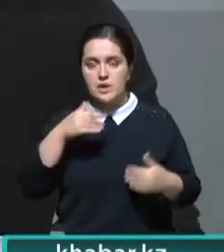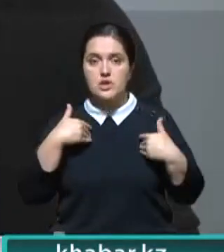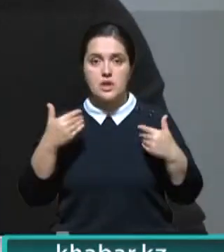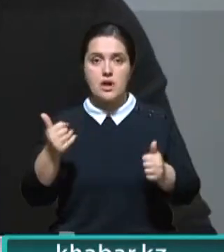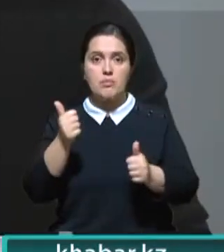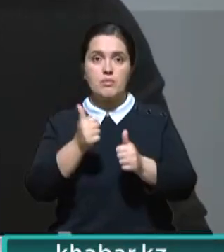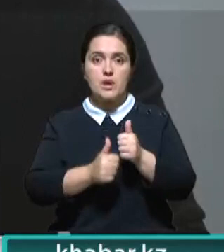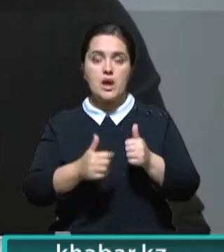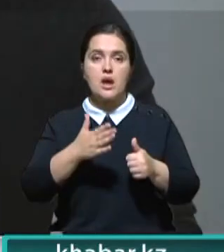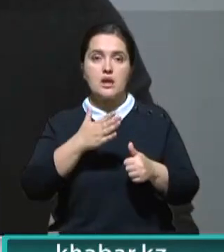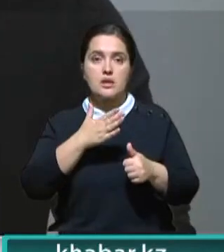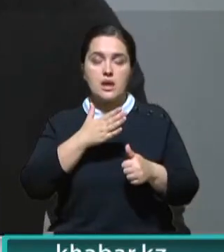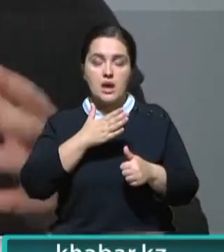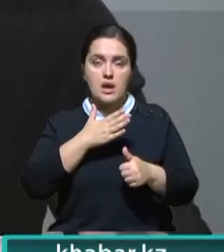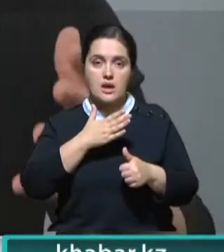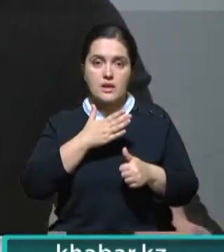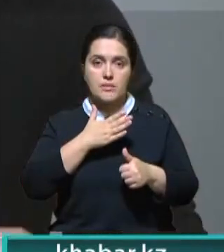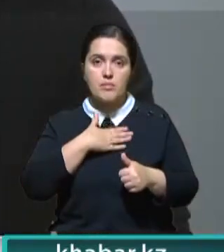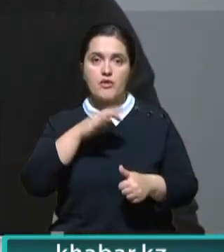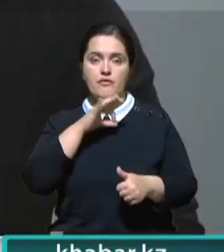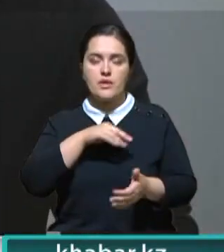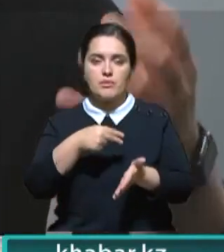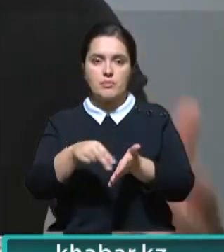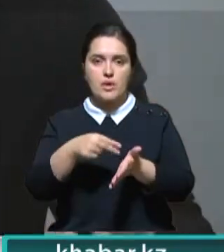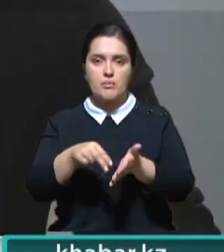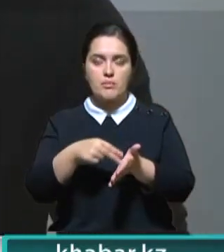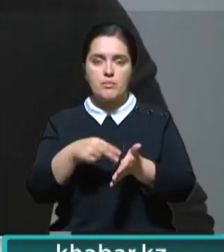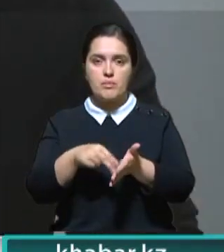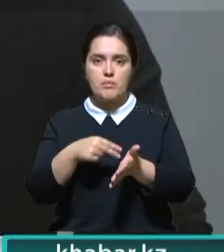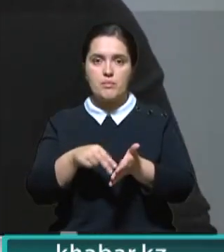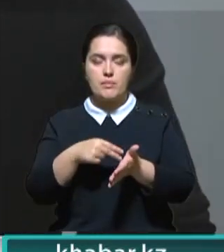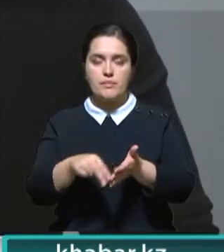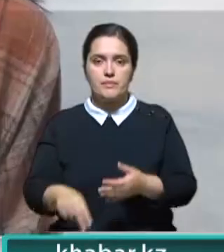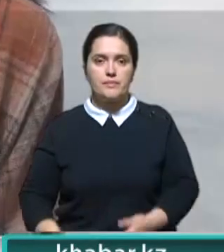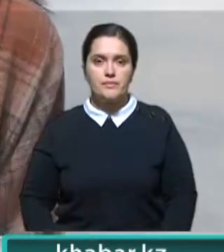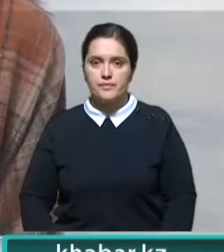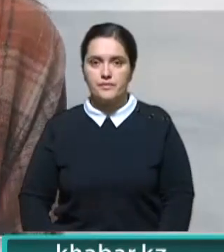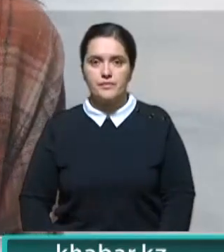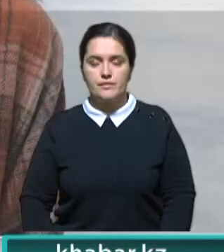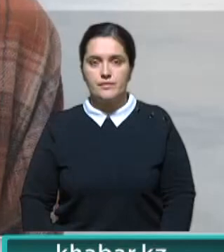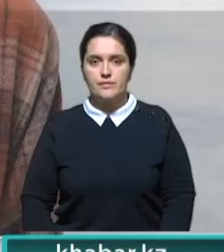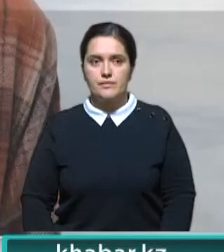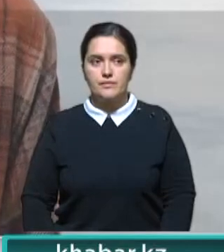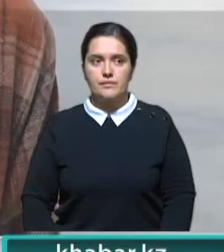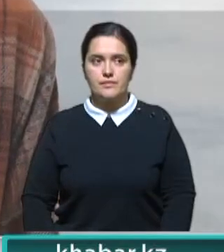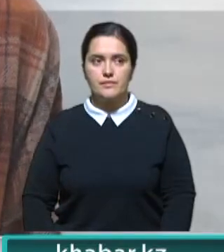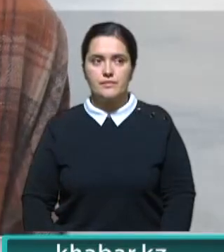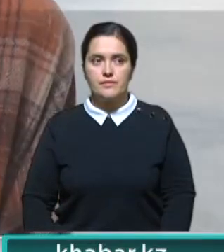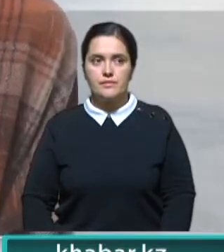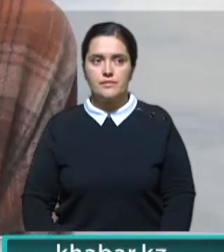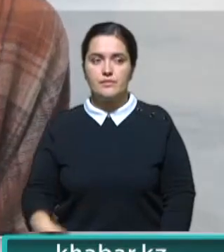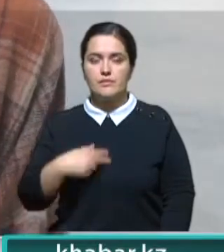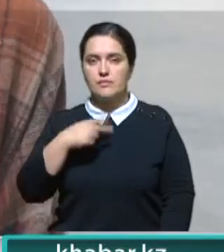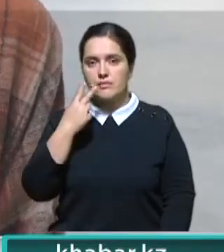каждому нашему любимому клиенту выгодных покупок и партнерам больших продаж. Я посмотрела себе двуспальную кровать